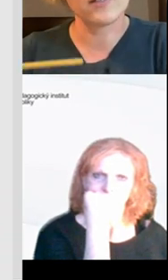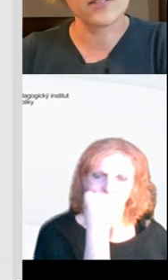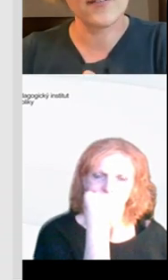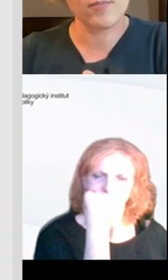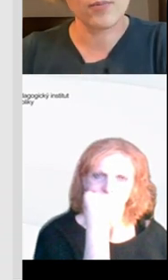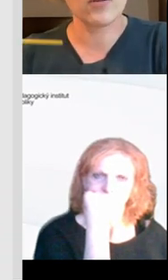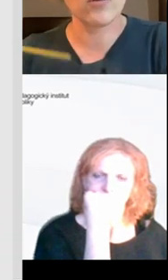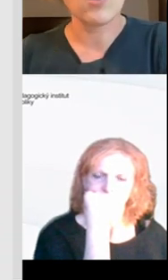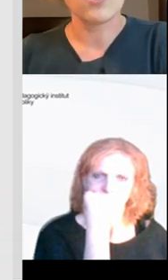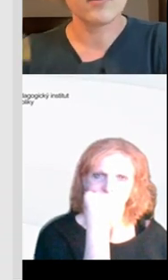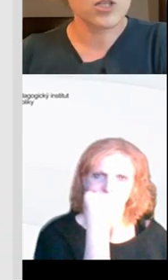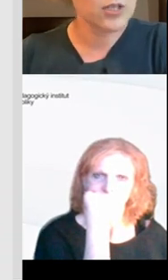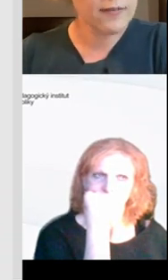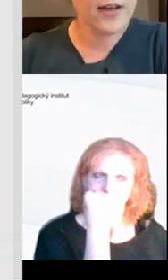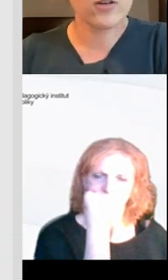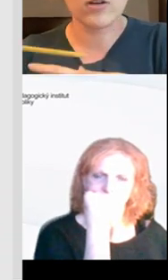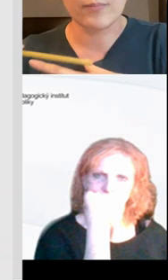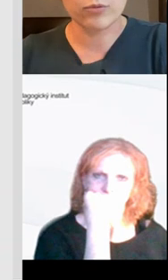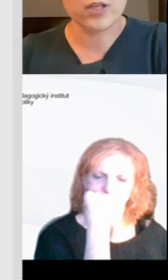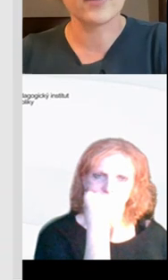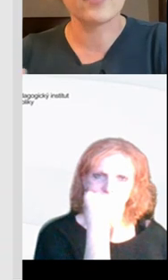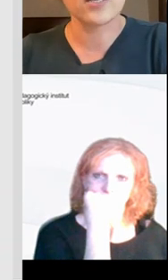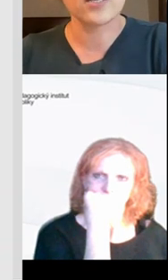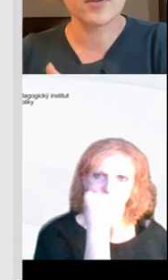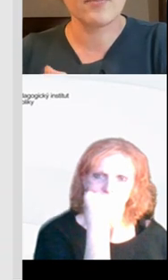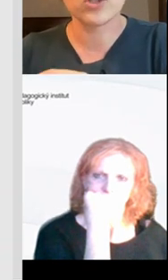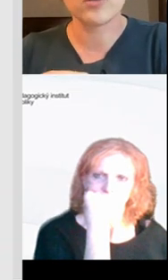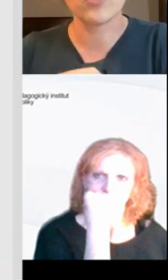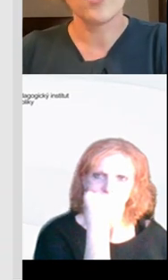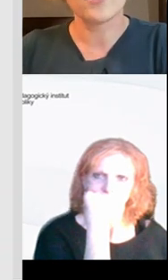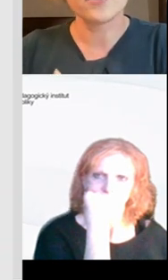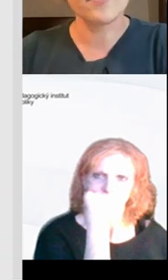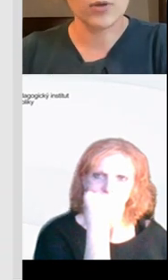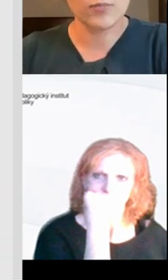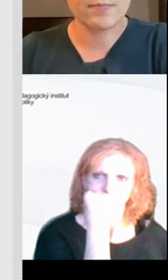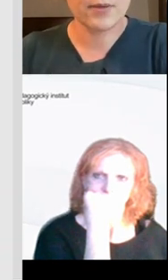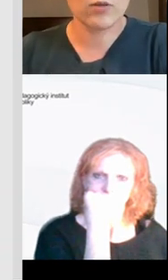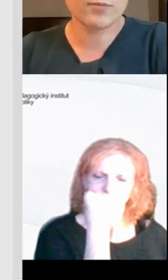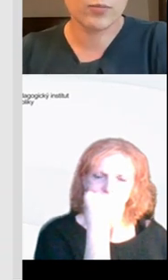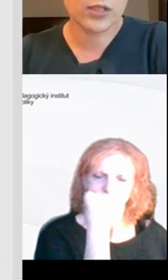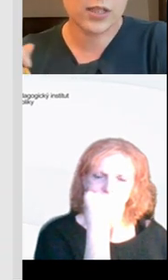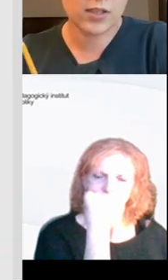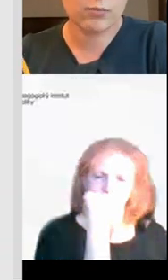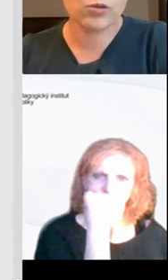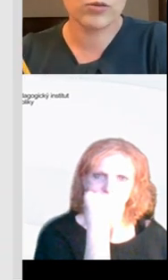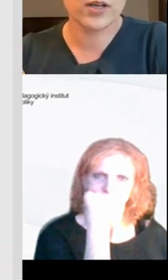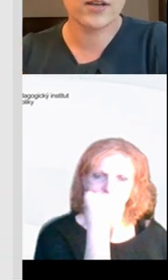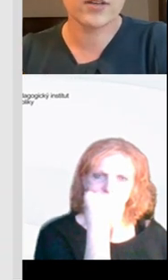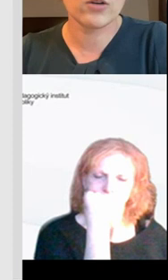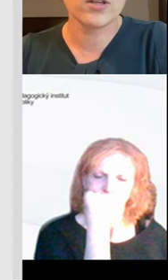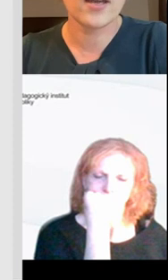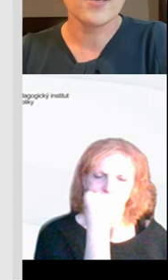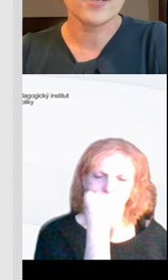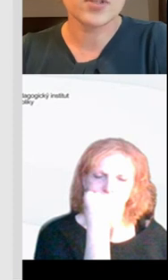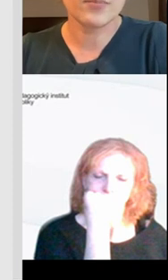žákům ze svého profilu třeba přes QR-ko je pustím přesně tam, kde je potřebuju a zase pro mě zpětnou vazbu přesně vidím to, co